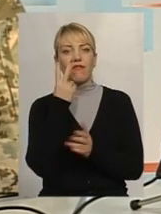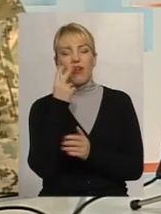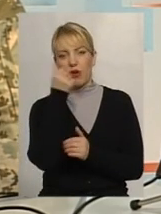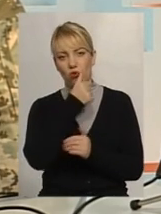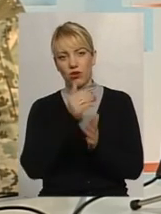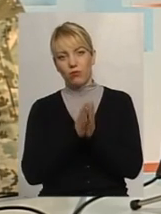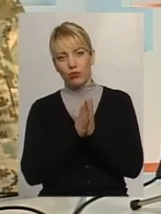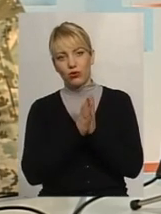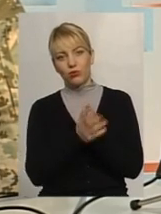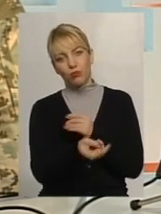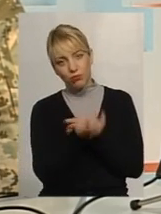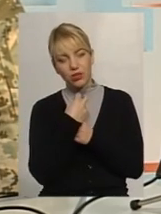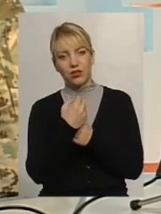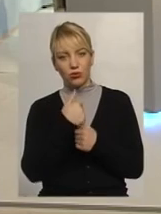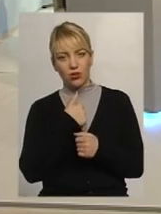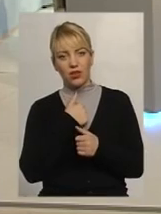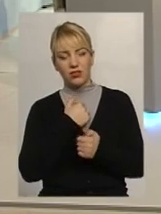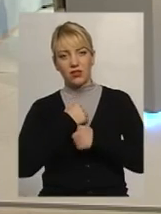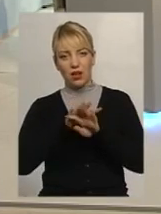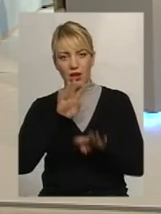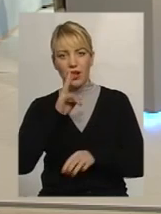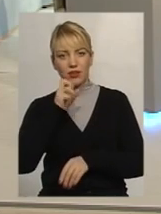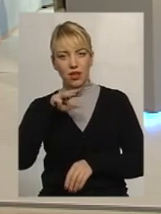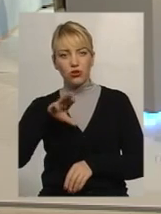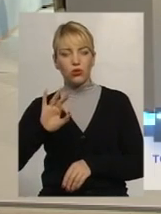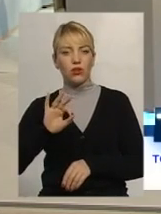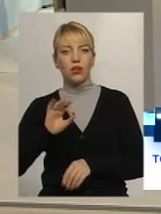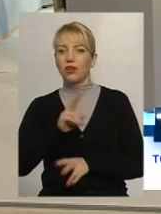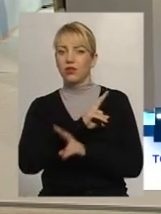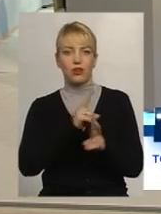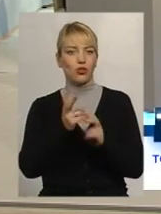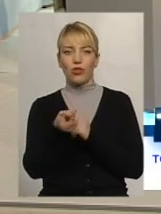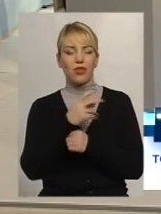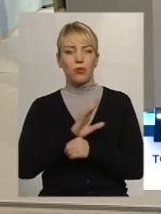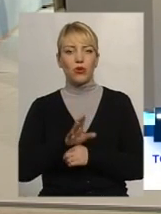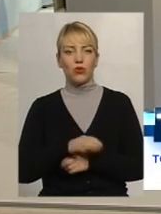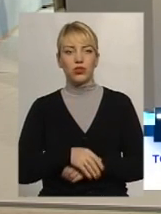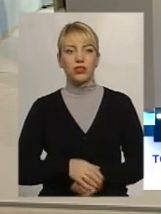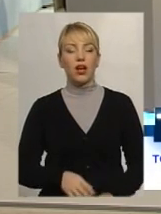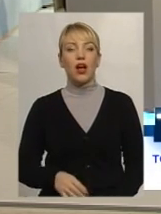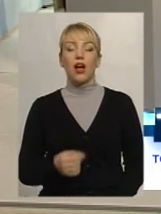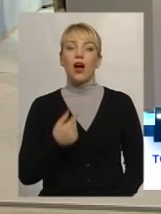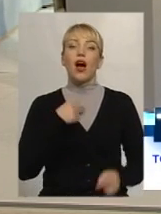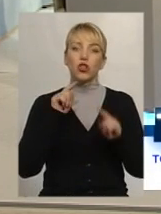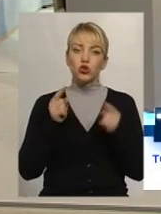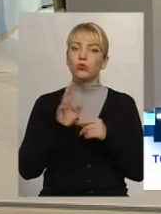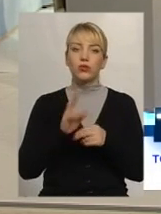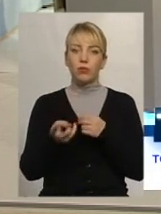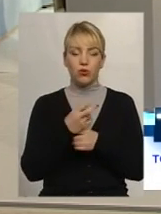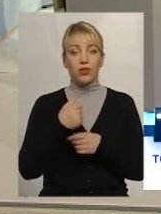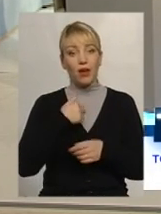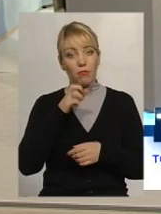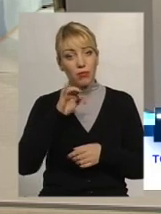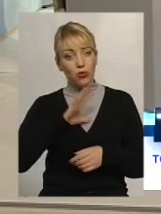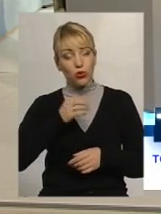прийшов хоч один чобіт сюди, НАТівський, і не приходить. Нам би було б добре захищати свою країну не